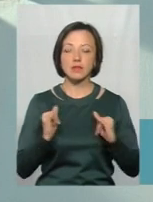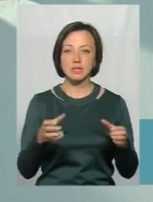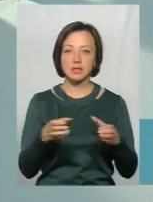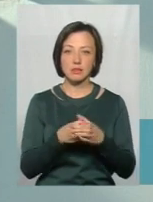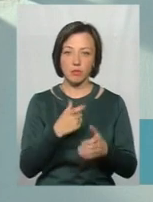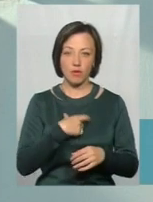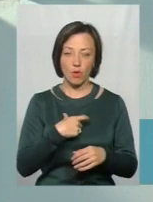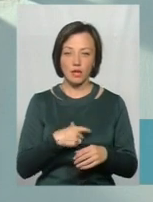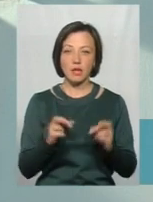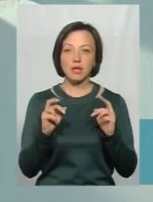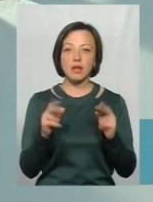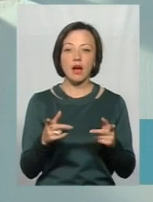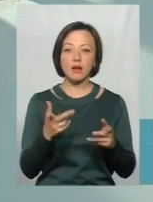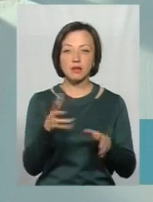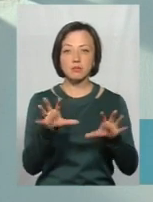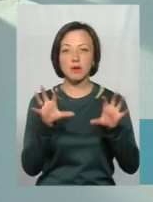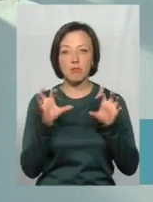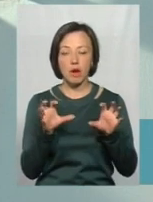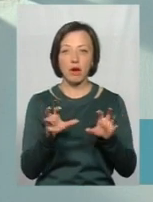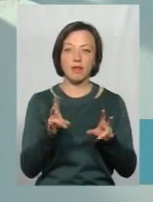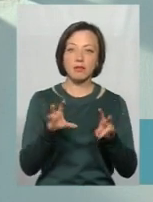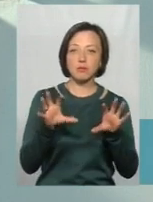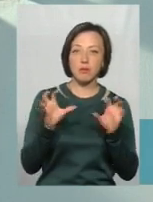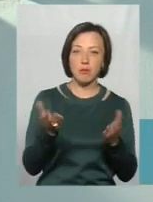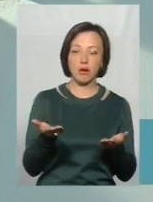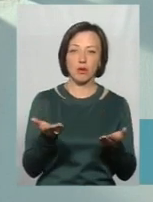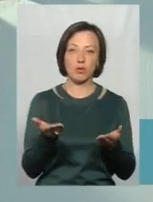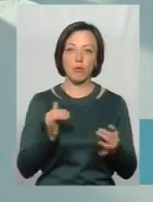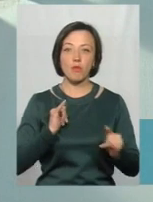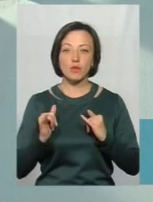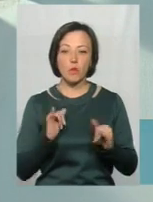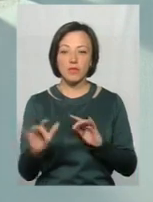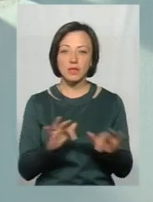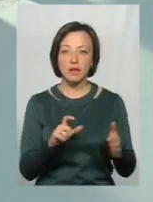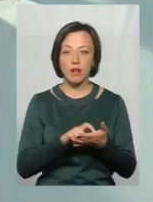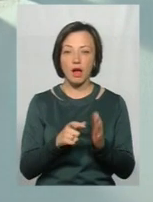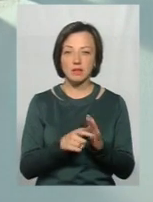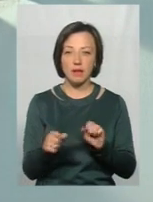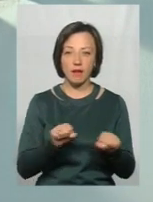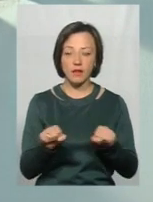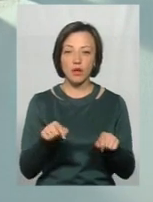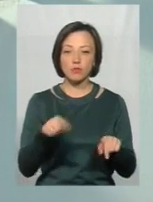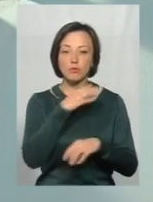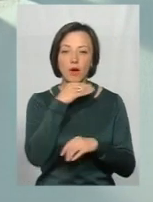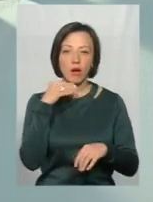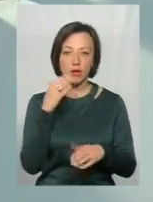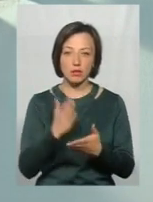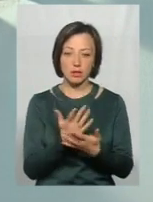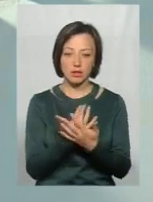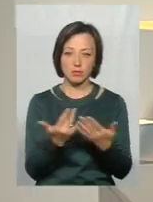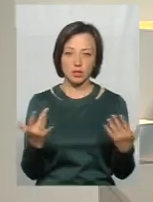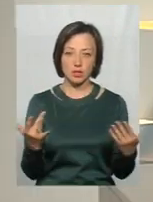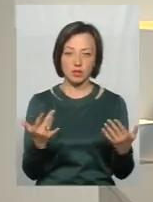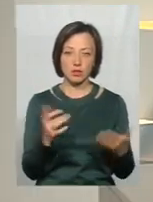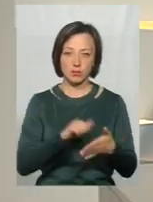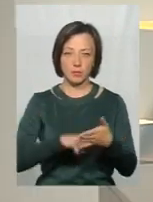колективі, наскільки її сприймають, не сприймають? Поведінкові дії класного керівника. Тобто, тут дуже багато різноманітних